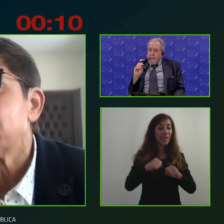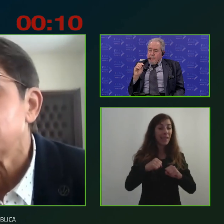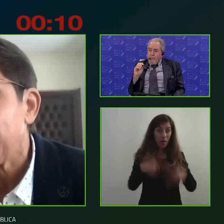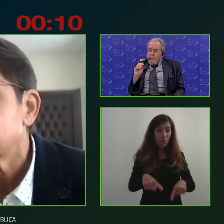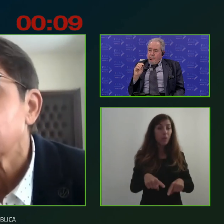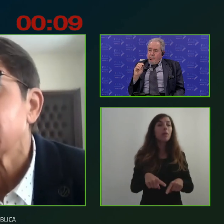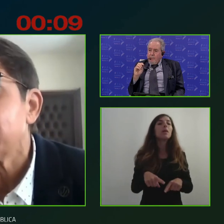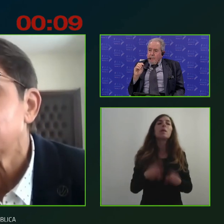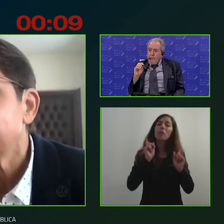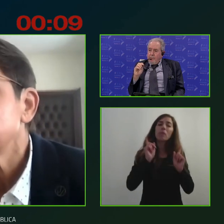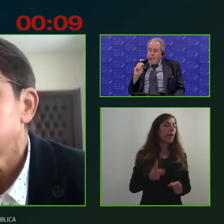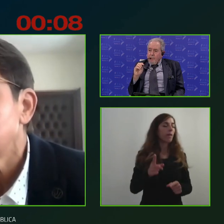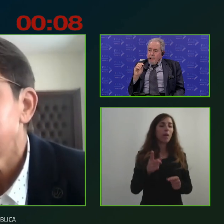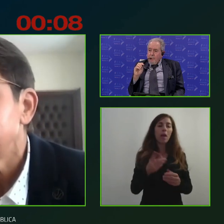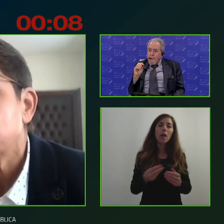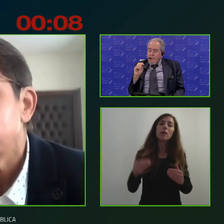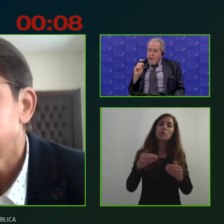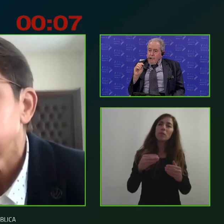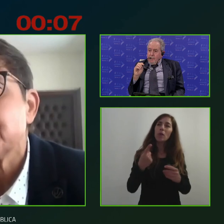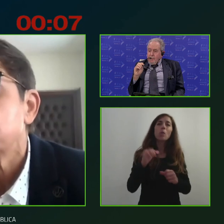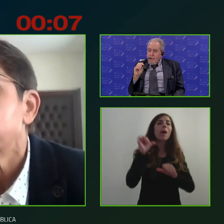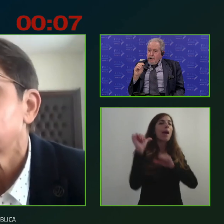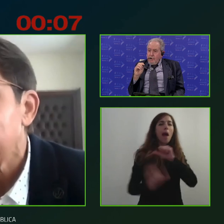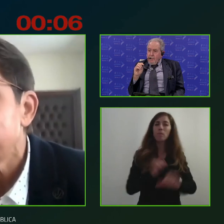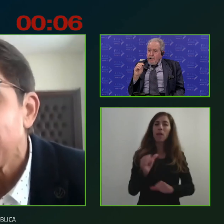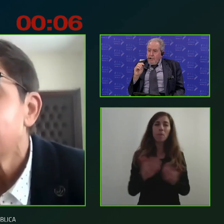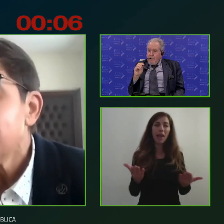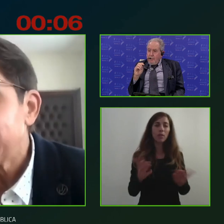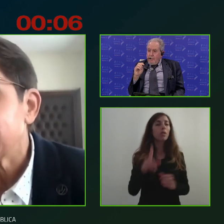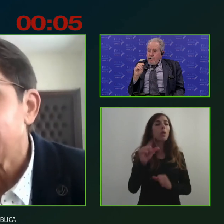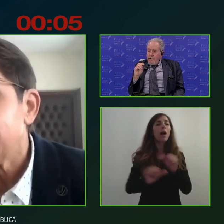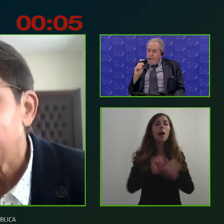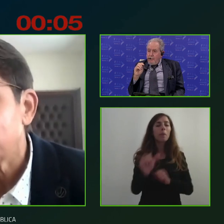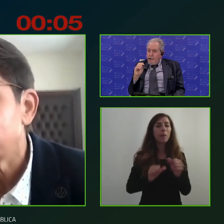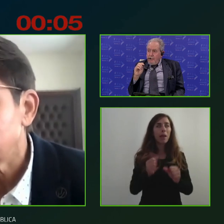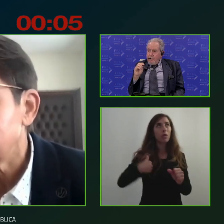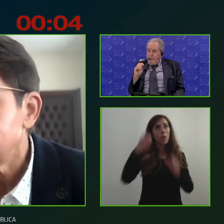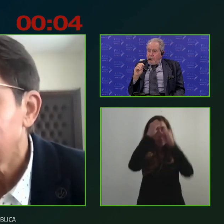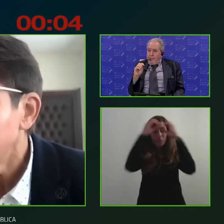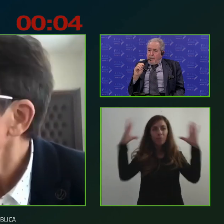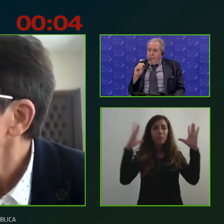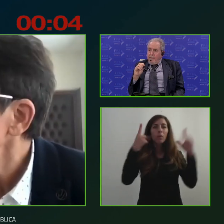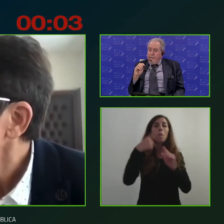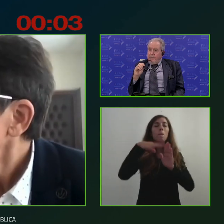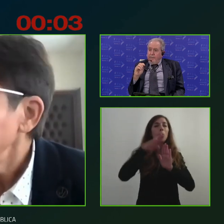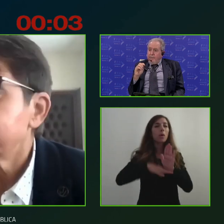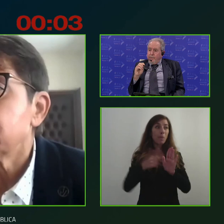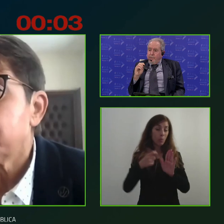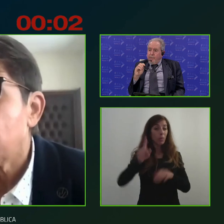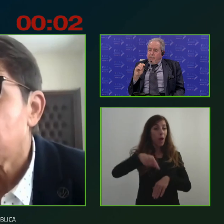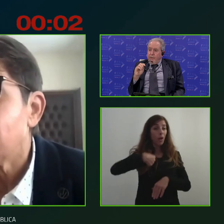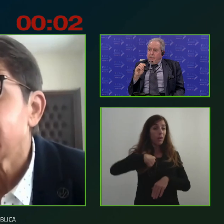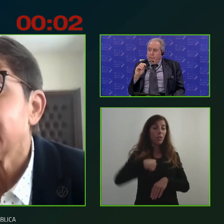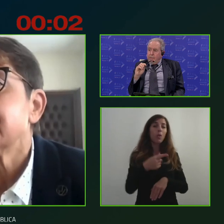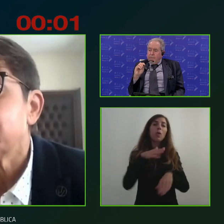di un cambio di passo il cambio di passo io l'ho immaginato in un programma perché anche noi utilizziamo il fondo il